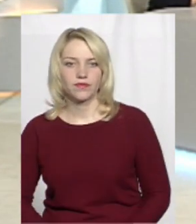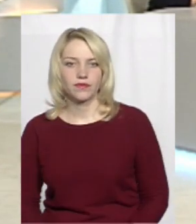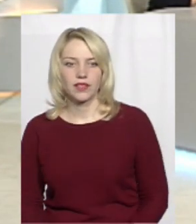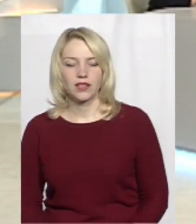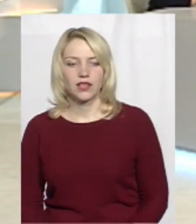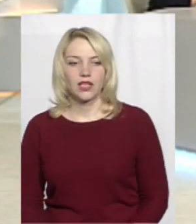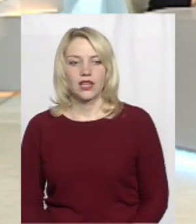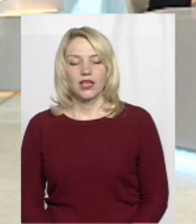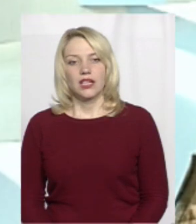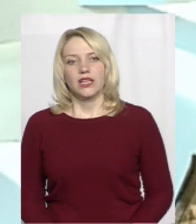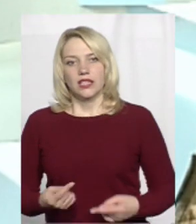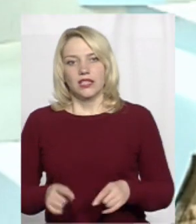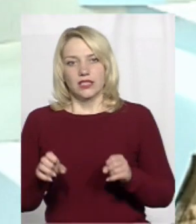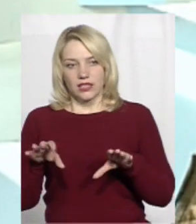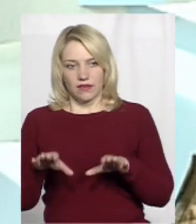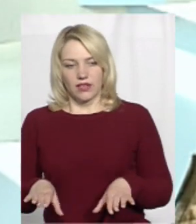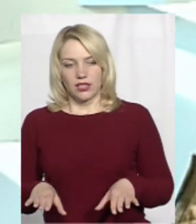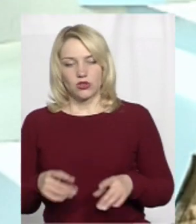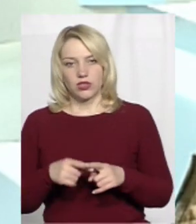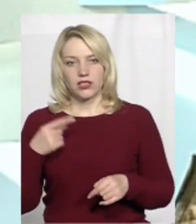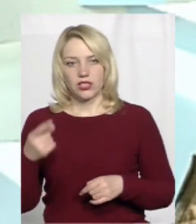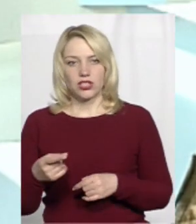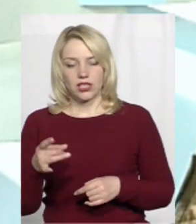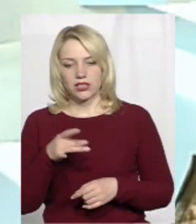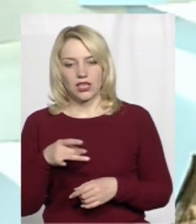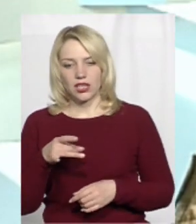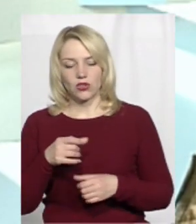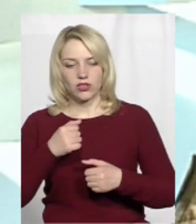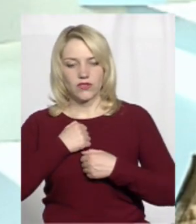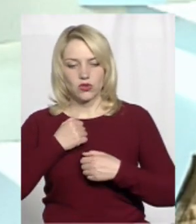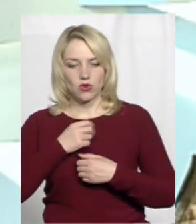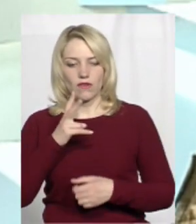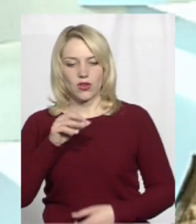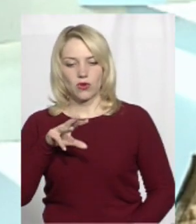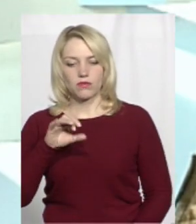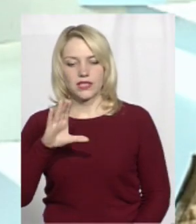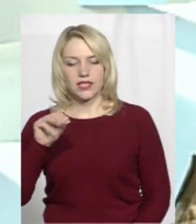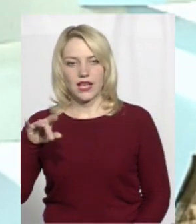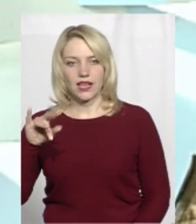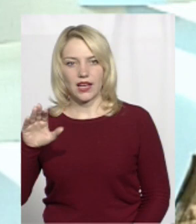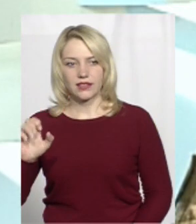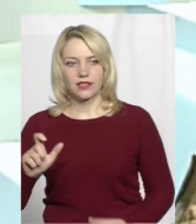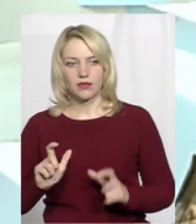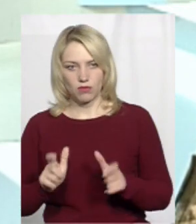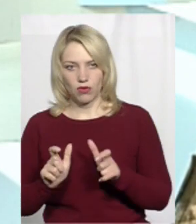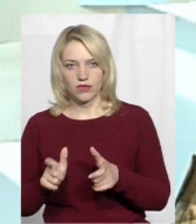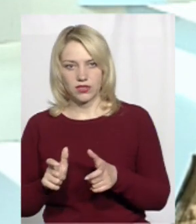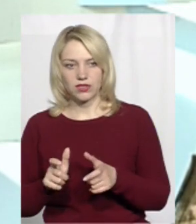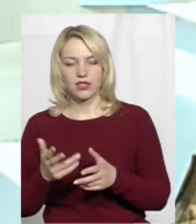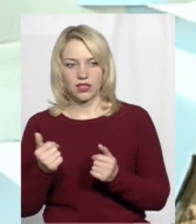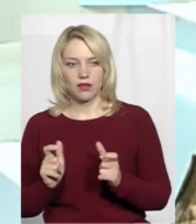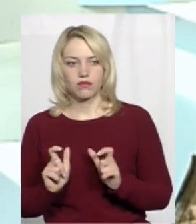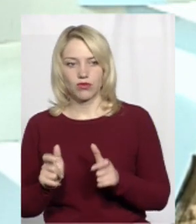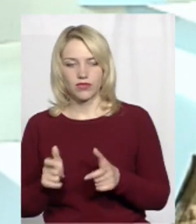Як правило, це вирішується через райони військової коміністеріаті чи об'єднання військової коміністеріаті. Повістка? Повістка